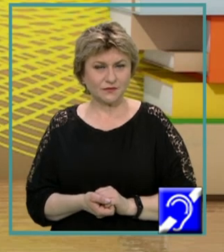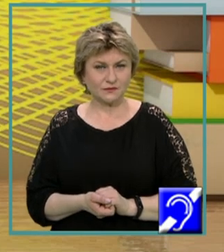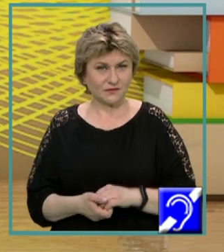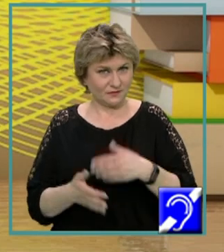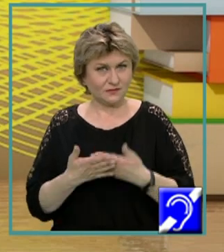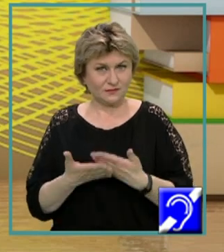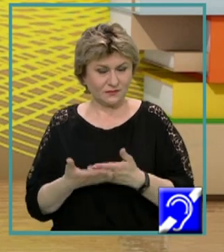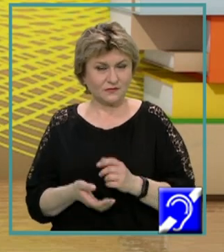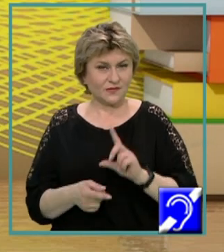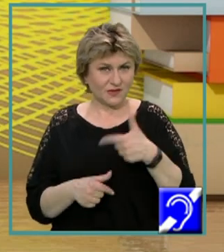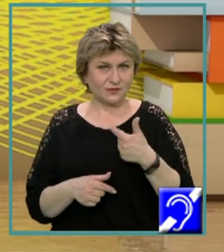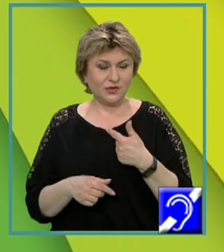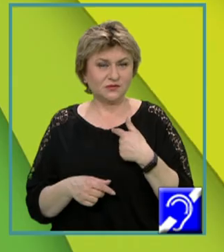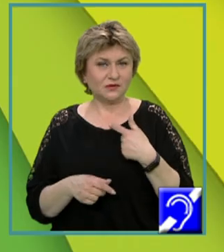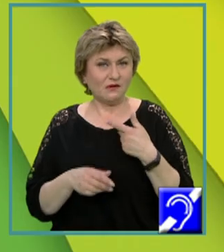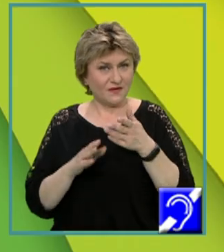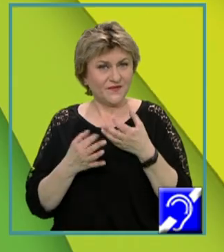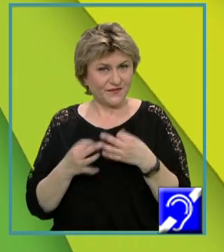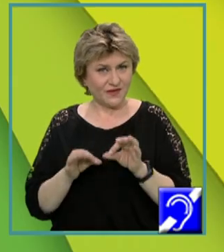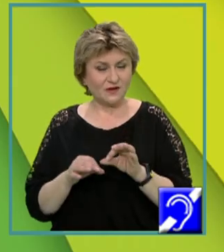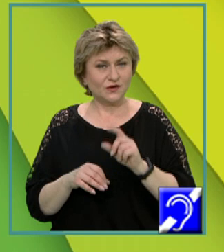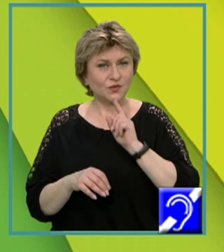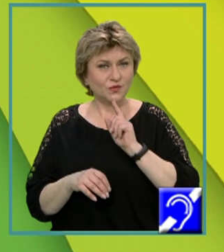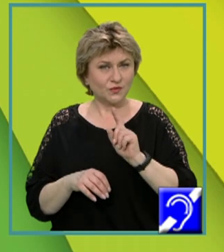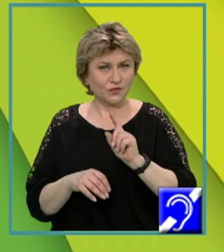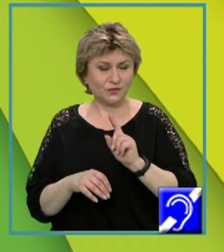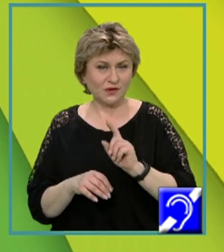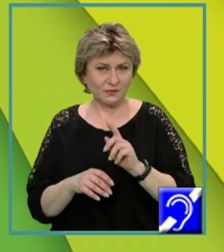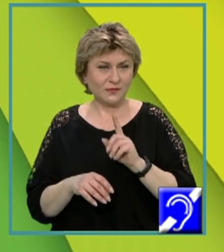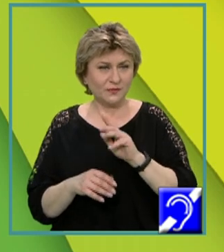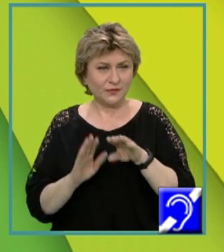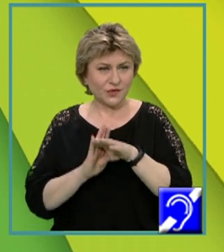Acesta trebuie să conțină numele subprogramului,